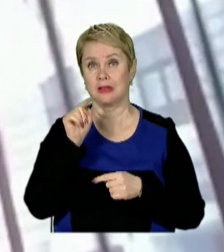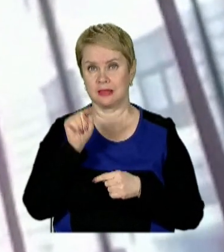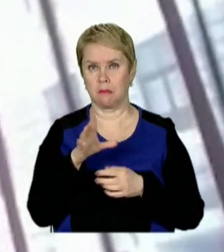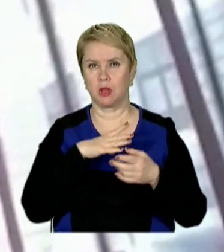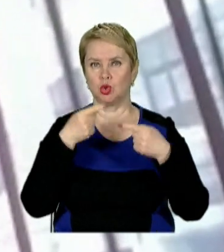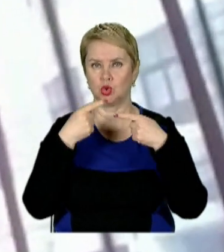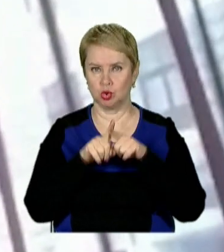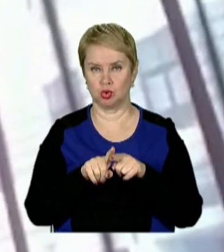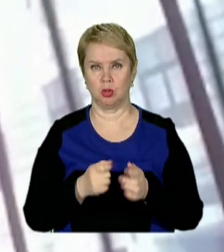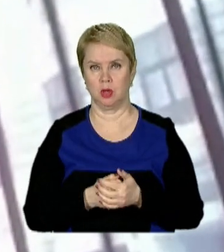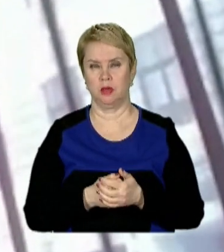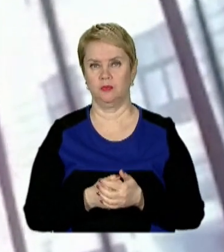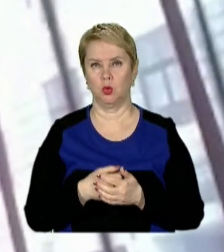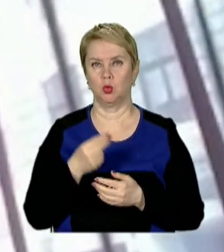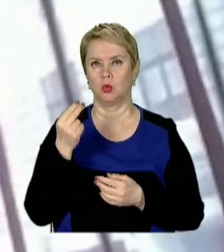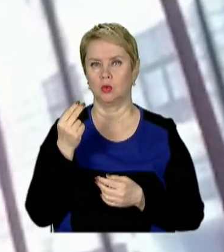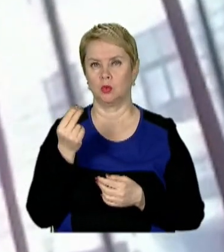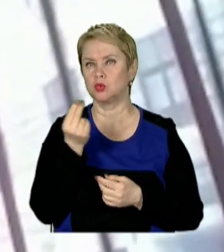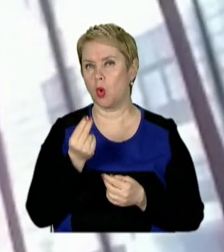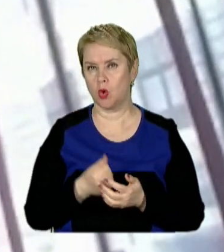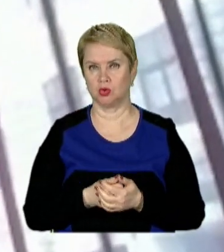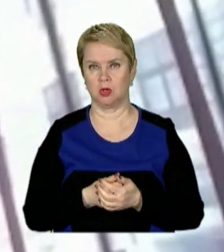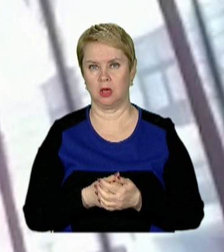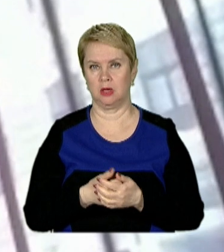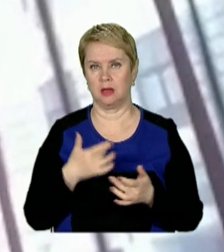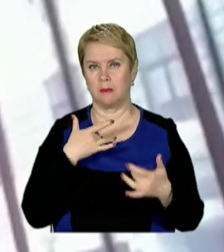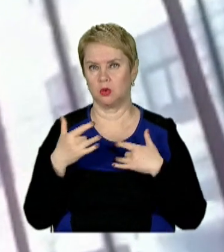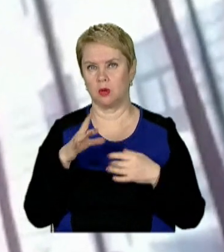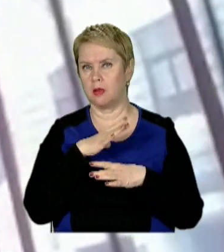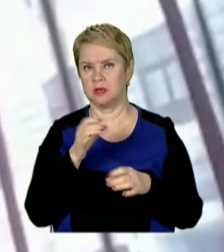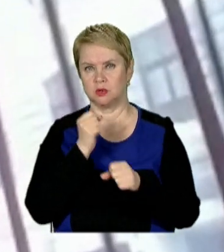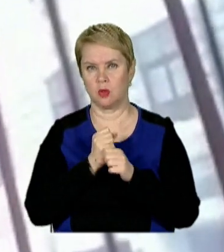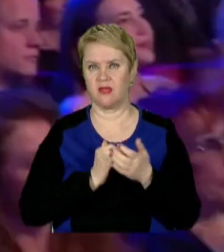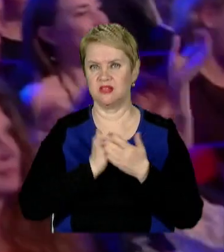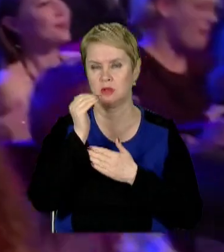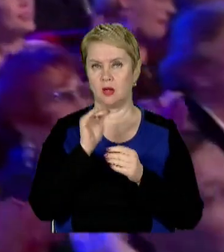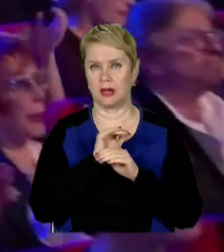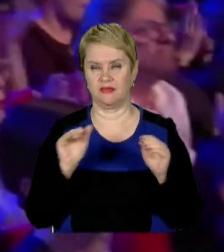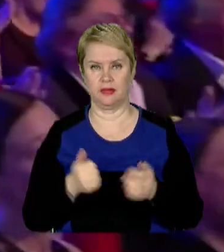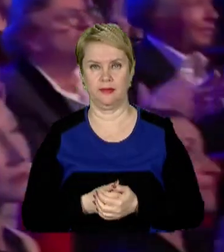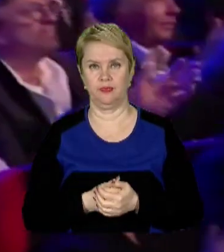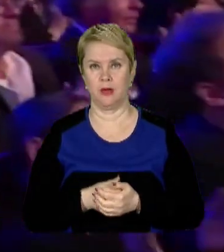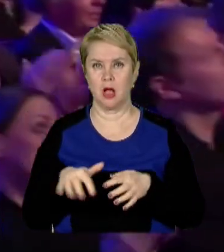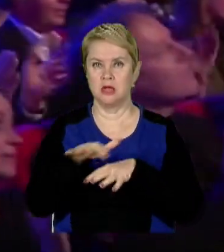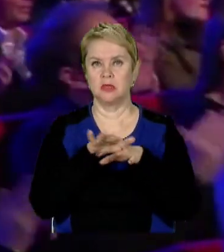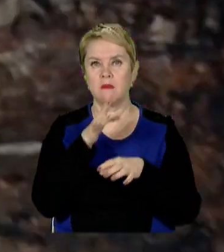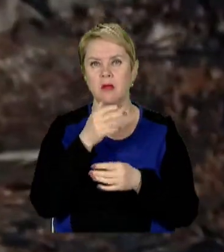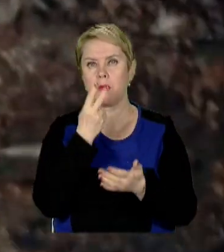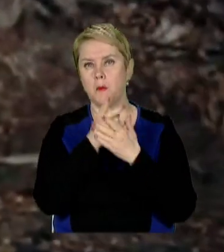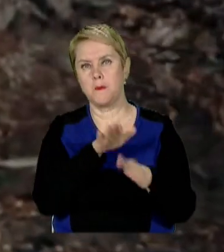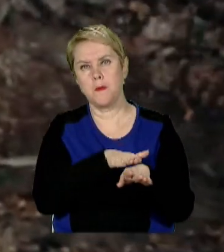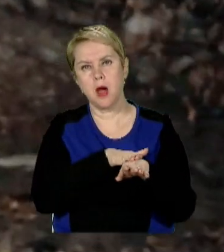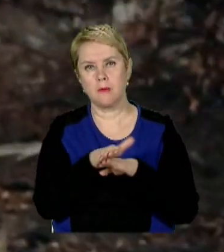технічно, художньо і драматургійно не була б зроблена на високому рівні. Зали під час показу були